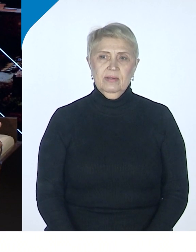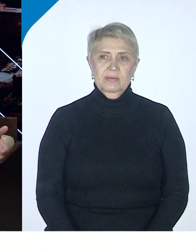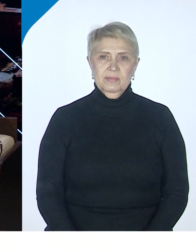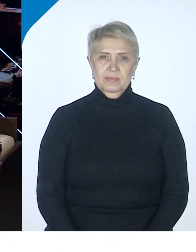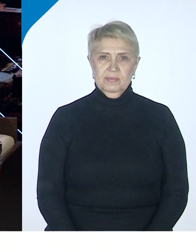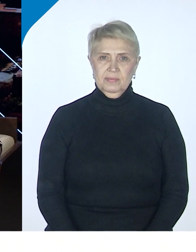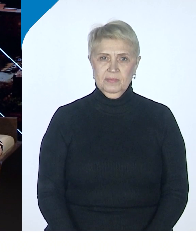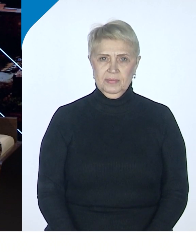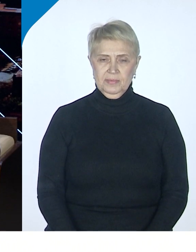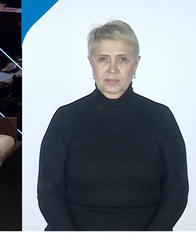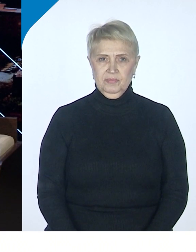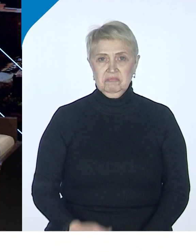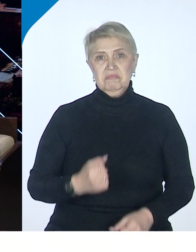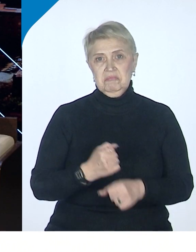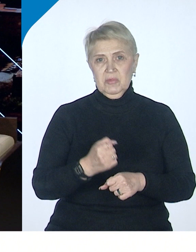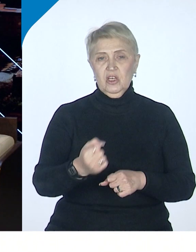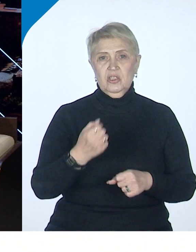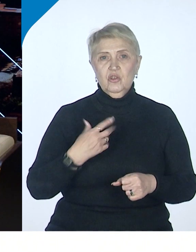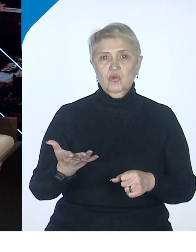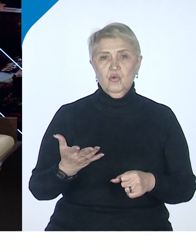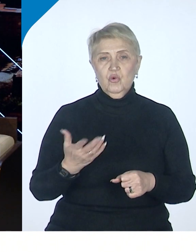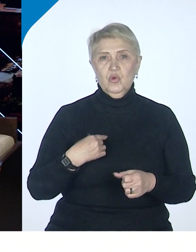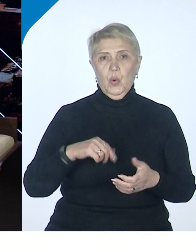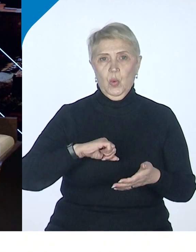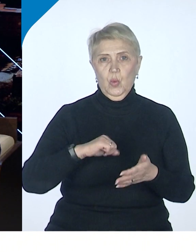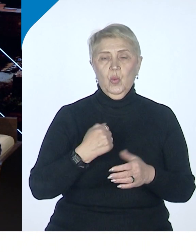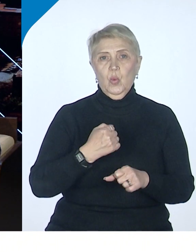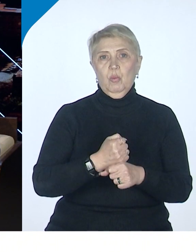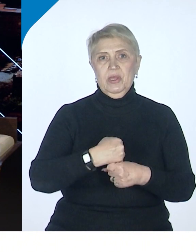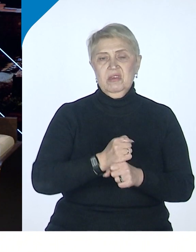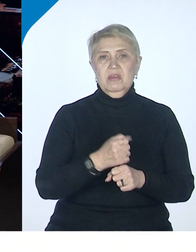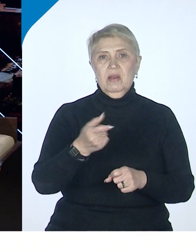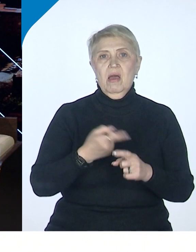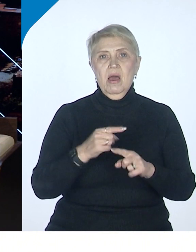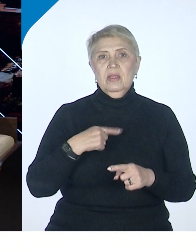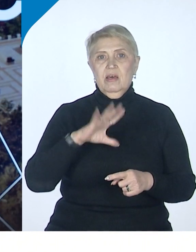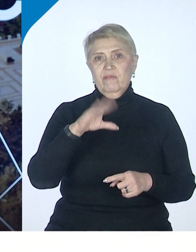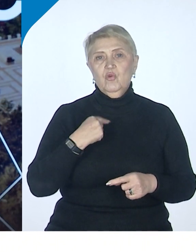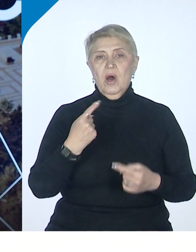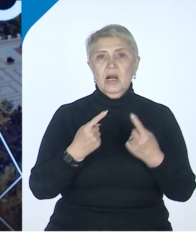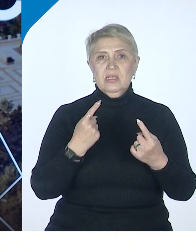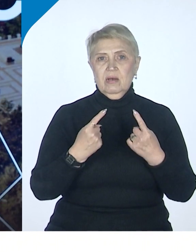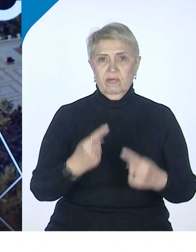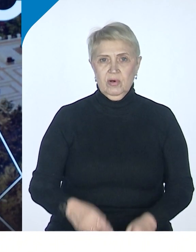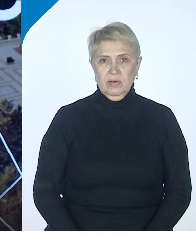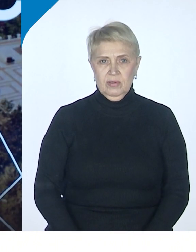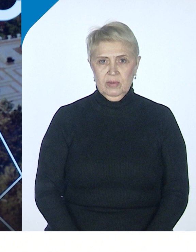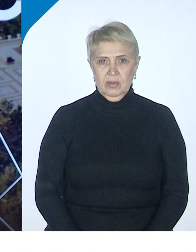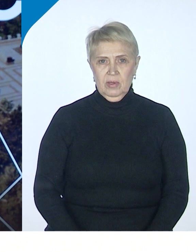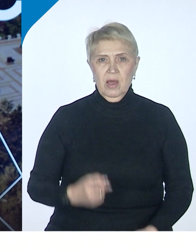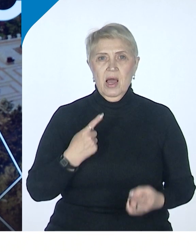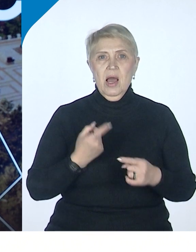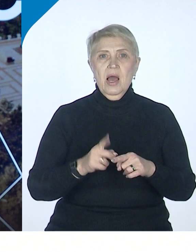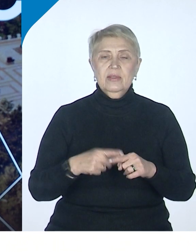достаточно убедительный в ряде случаев. Но это разговоры. Это разговоры, это